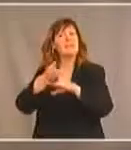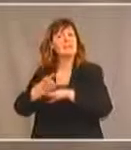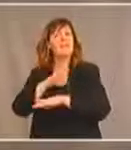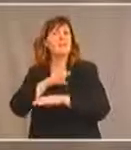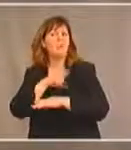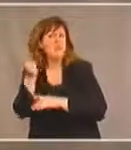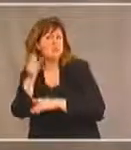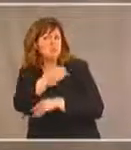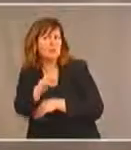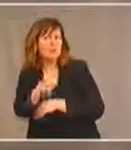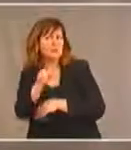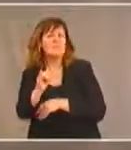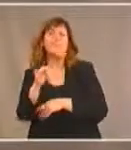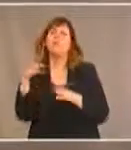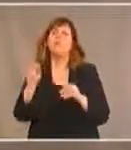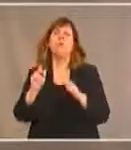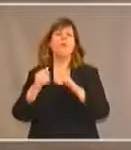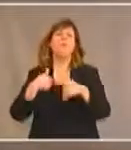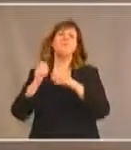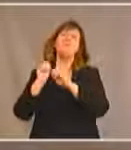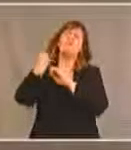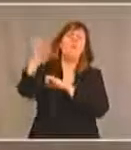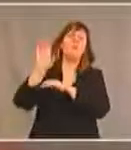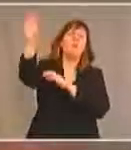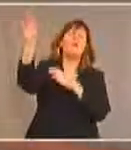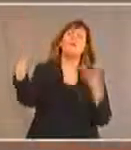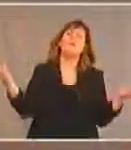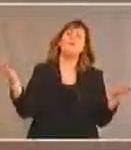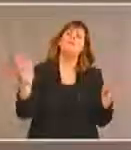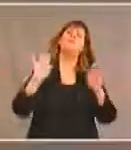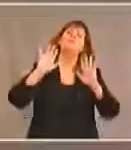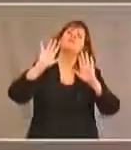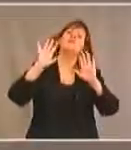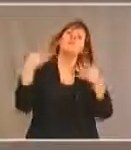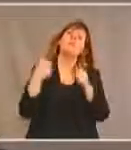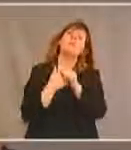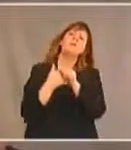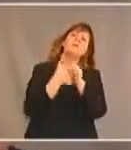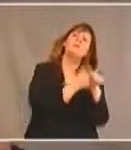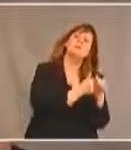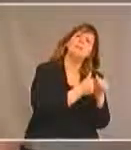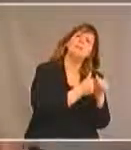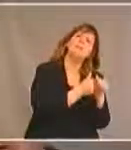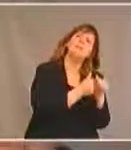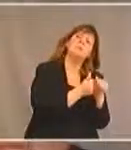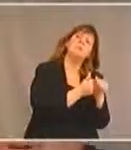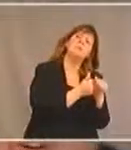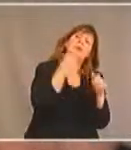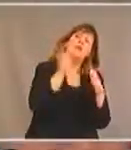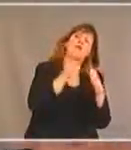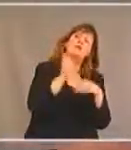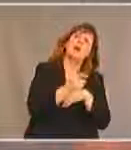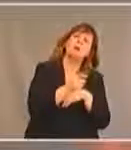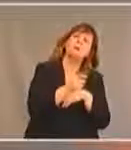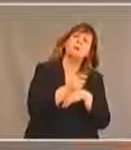en région éloignée pourront se conformer aux exigences